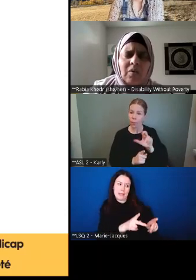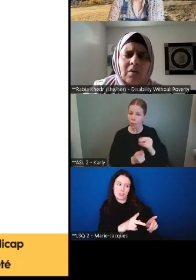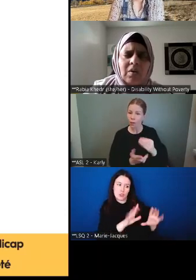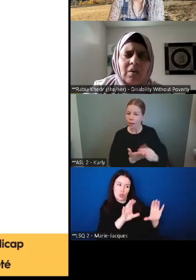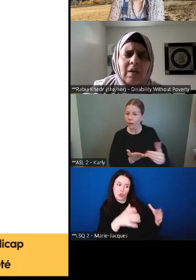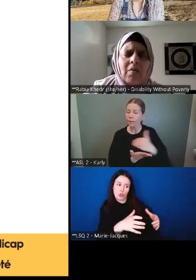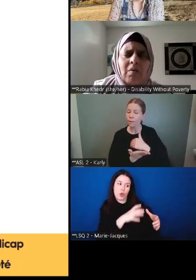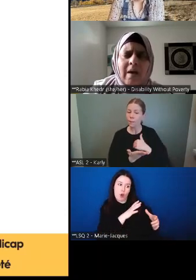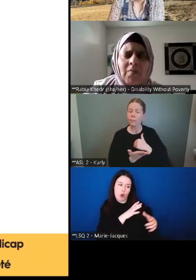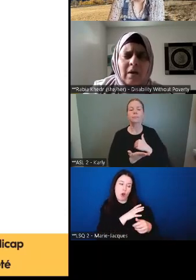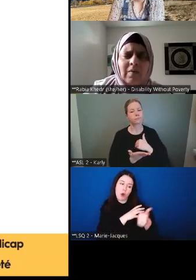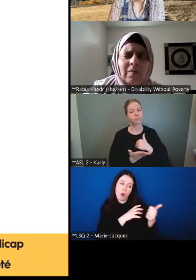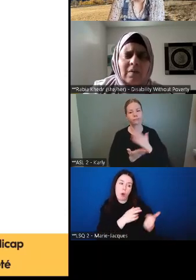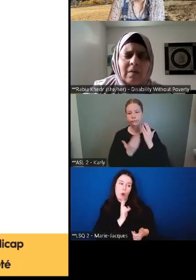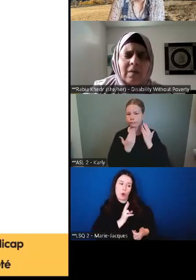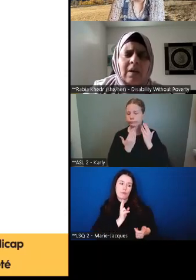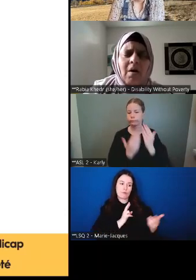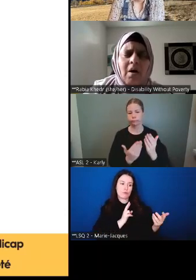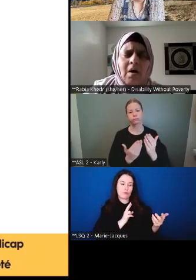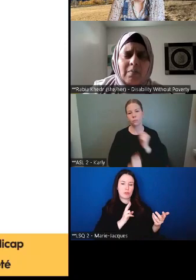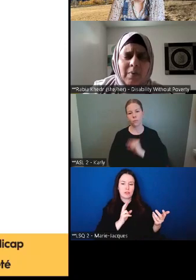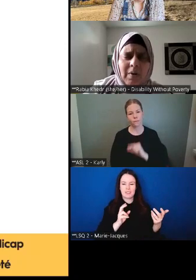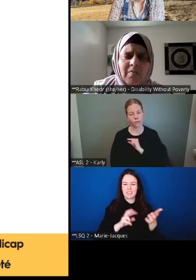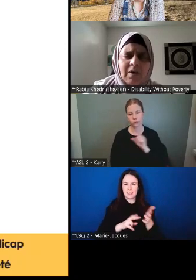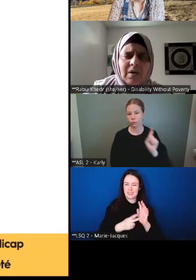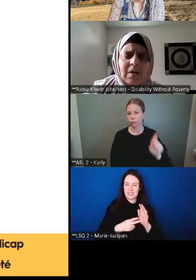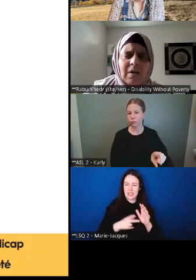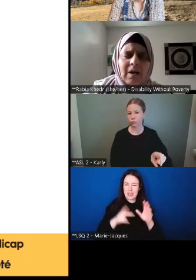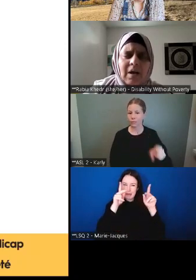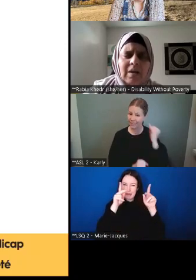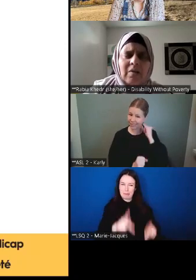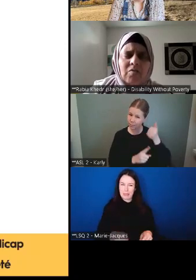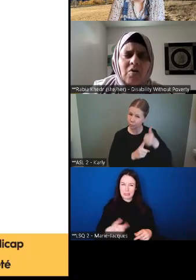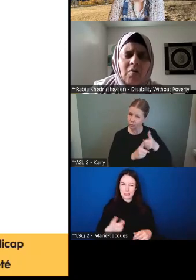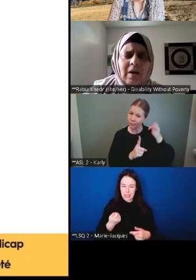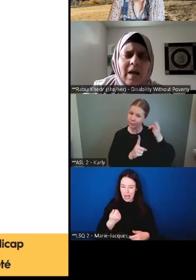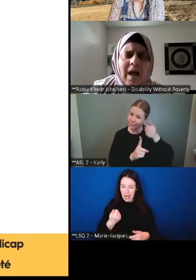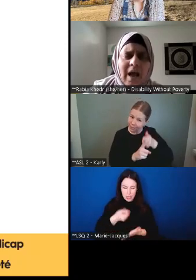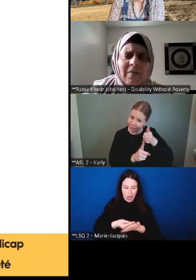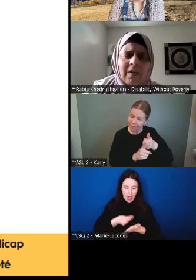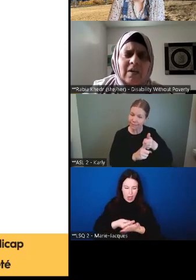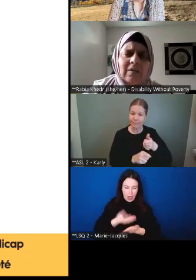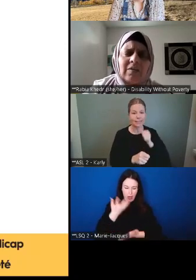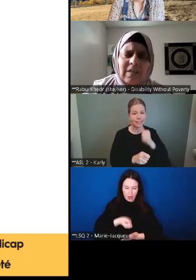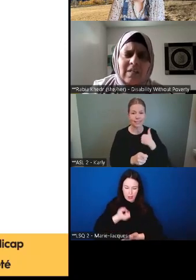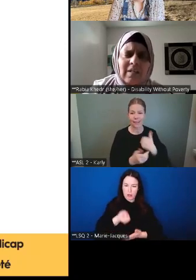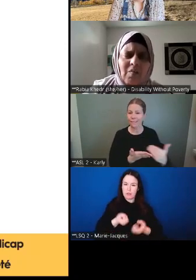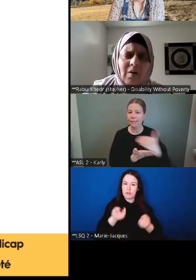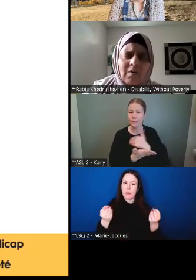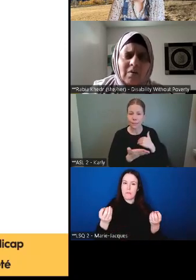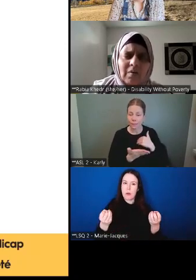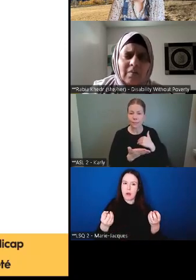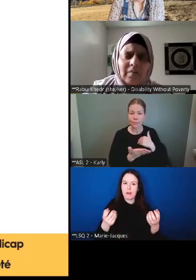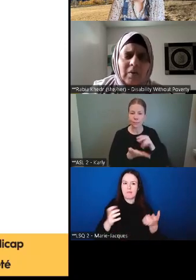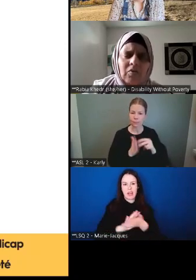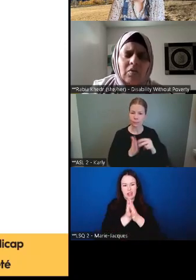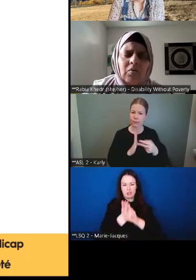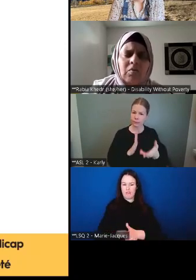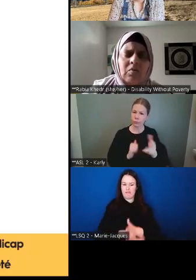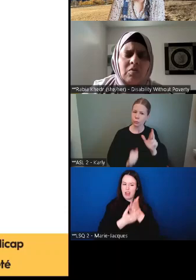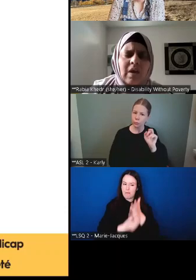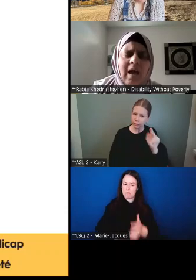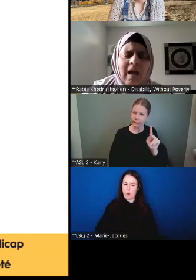et souvent, la personne qui n'a pas de revenu elle-même est à risque de tomber dans la pauvreté